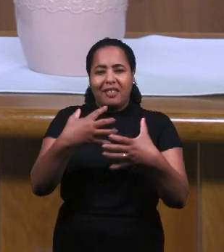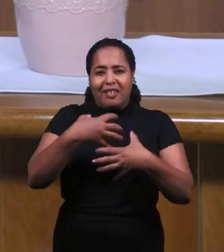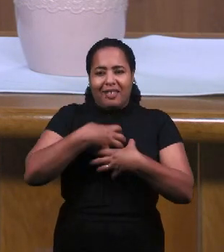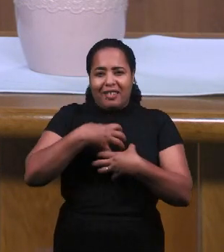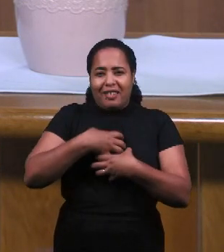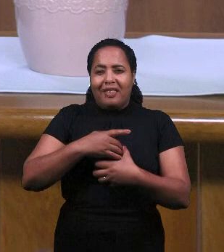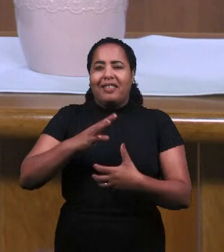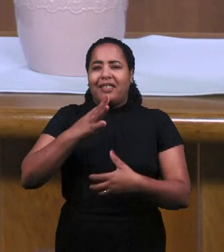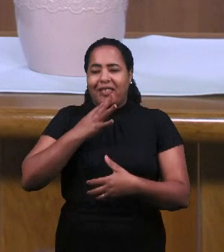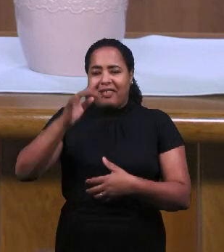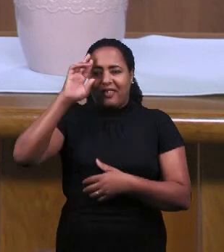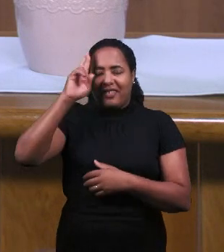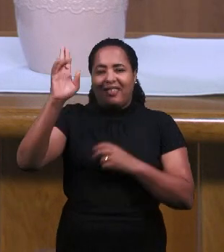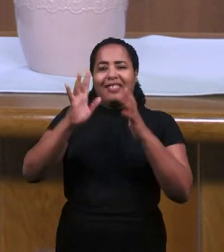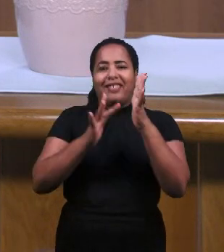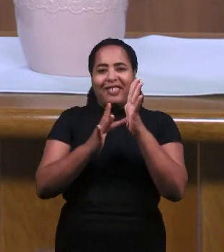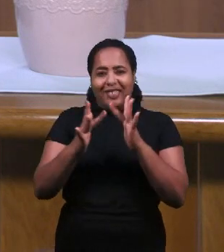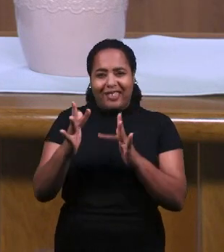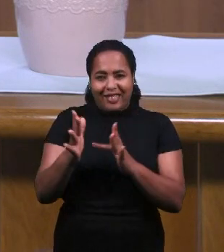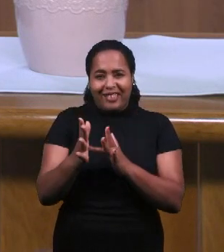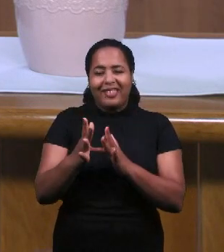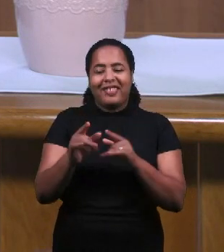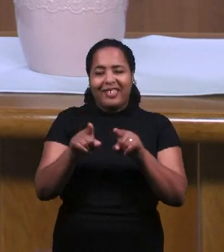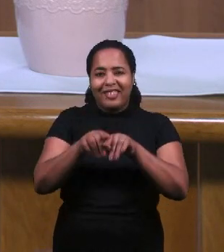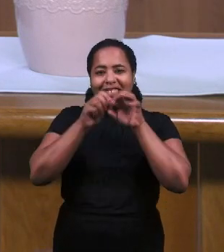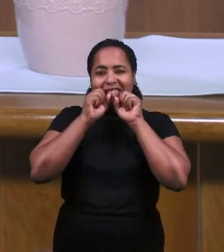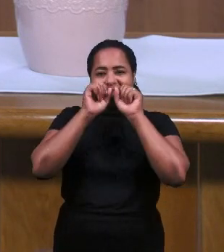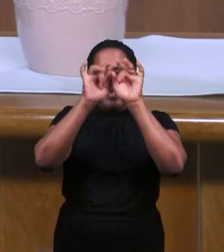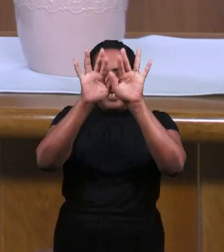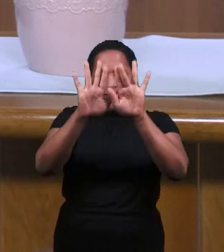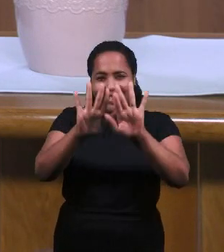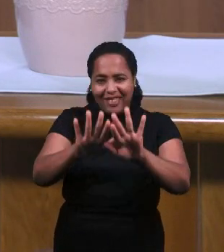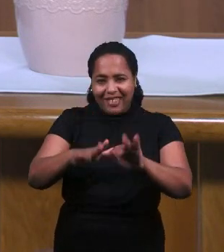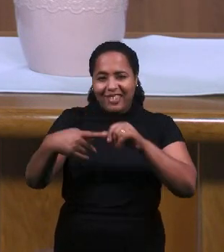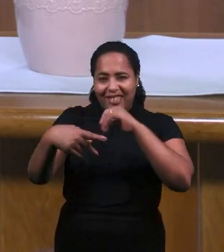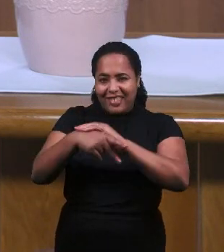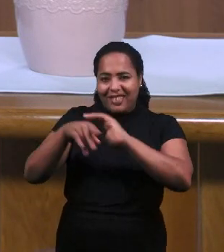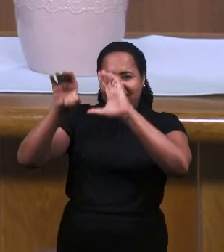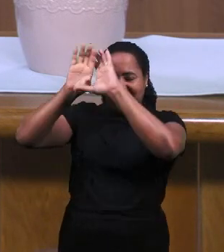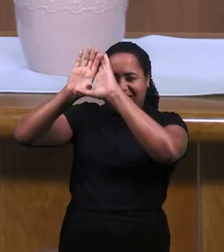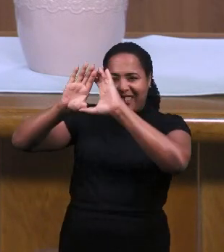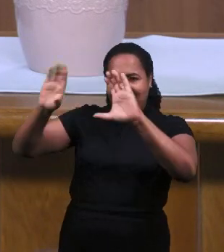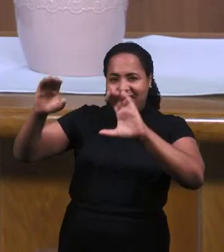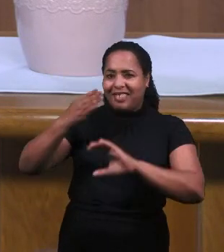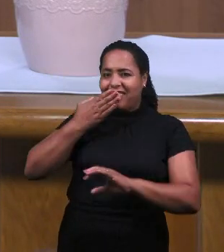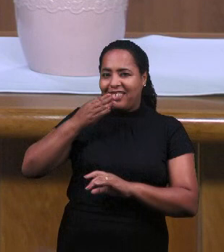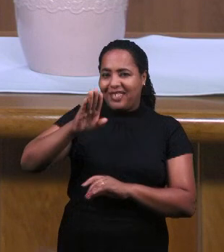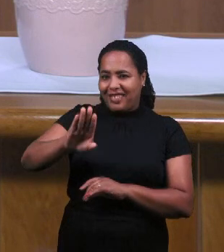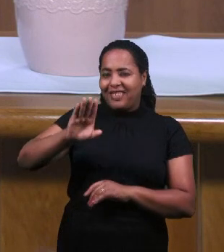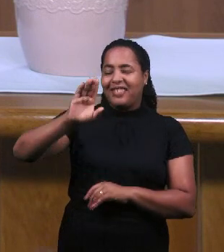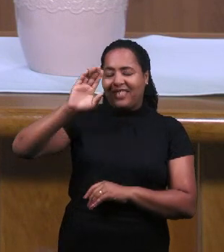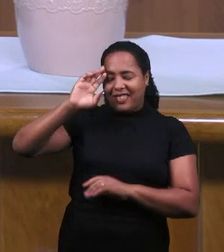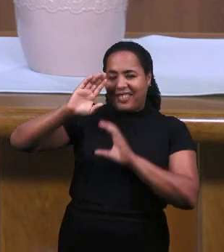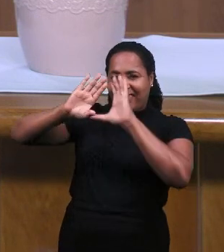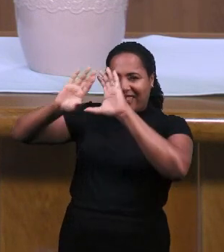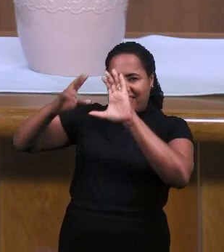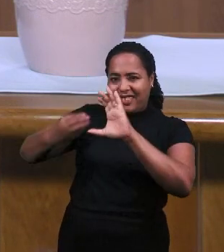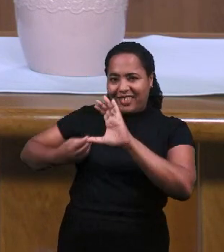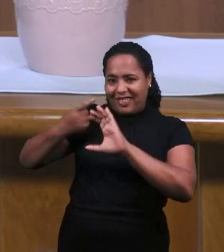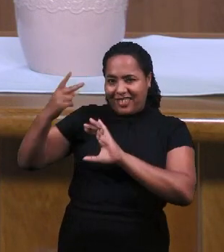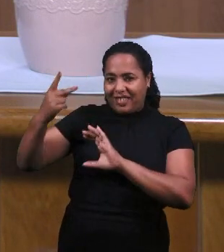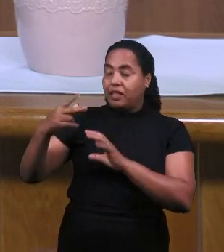впервые с нами никогда не имели переживания с Богом. Да получишь на них благословение вечности, обетование